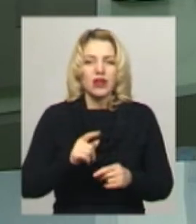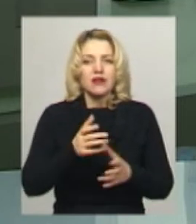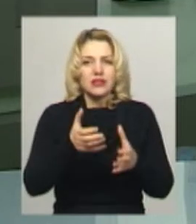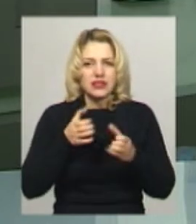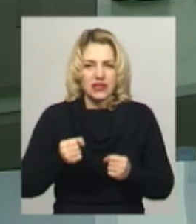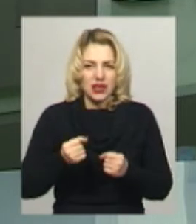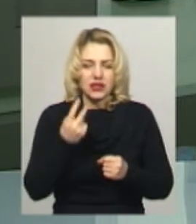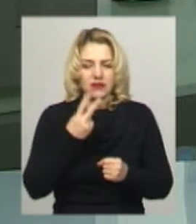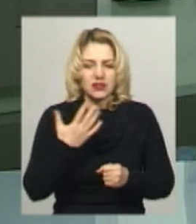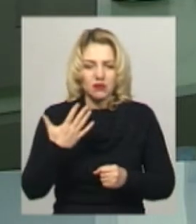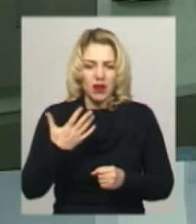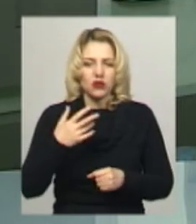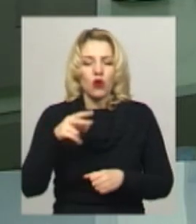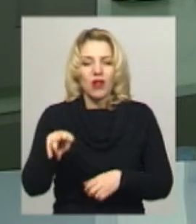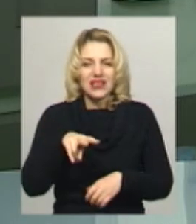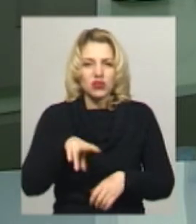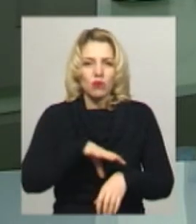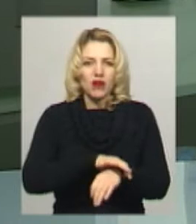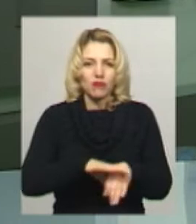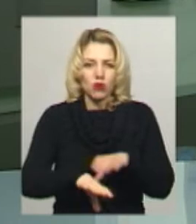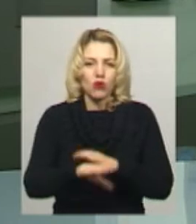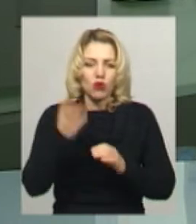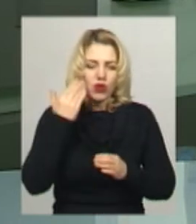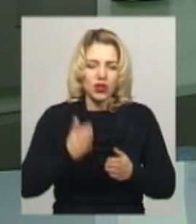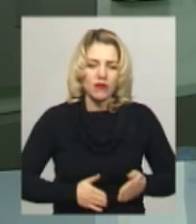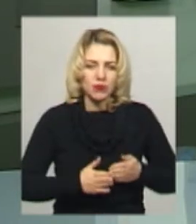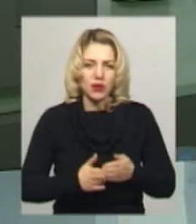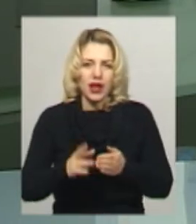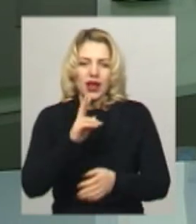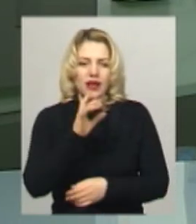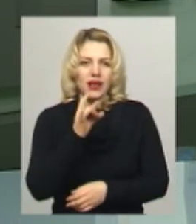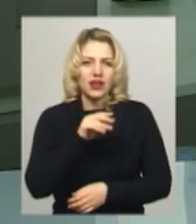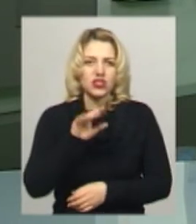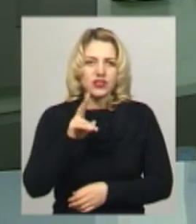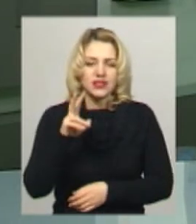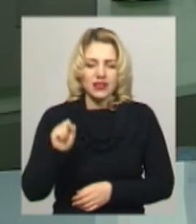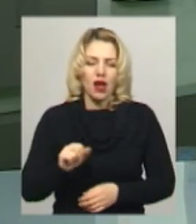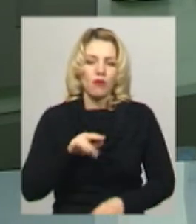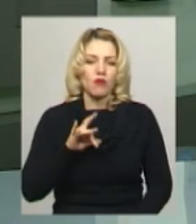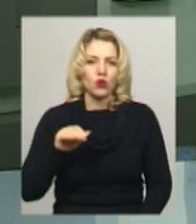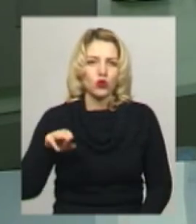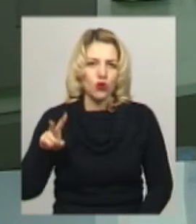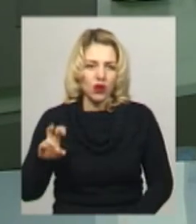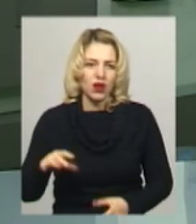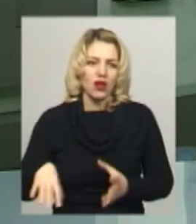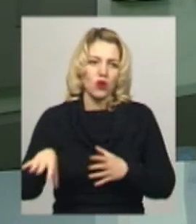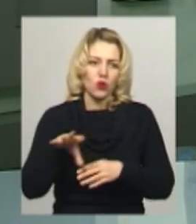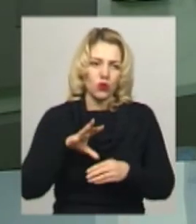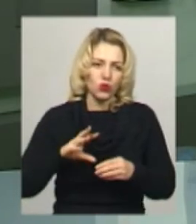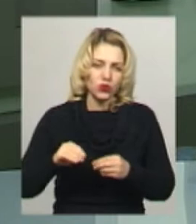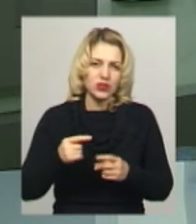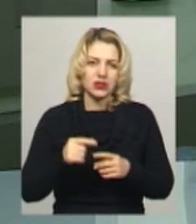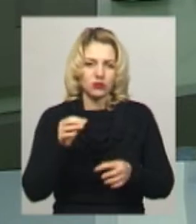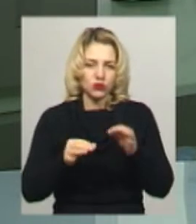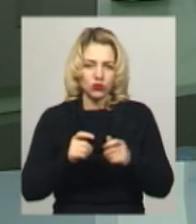25 листопада, коли ті виходили з Керченської протоки. Усім військовополоненим українським морякам судді Лефортовського районного